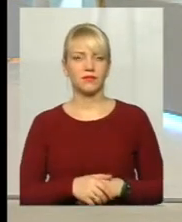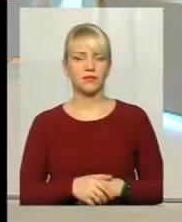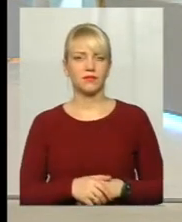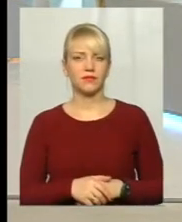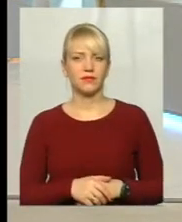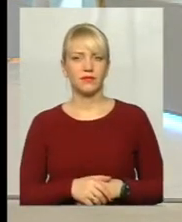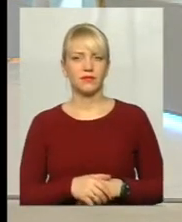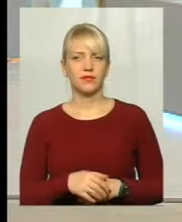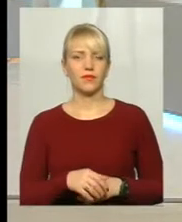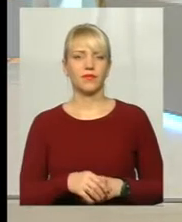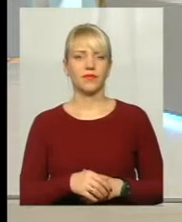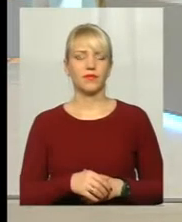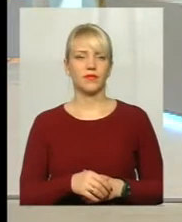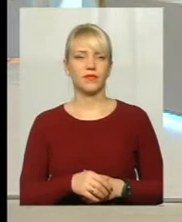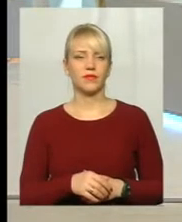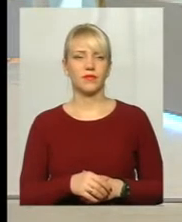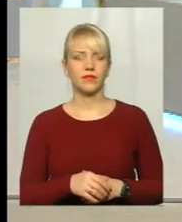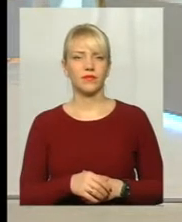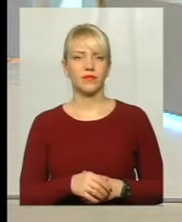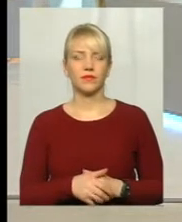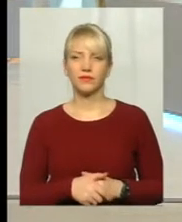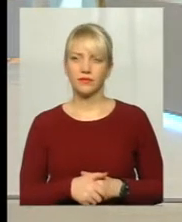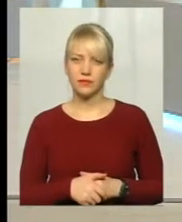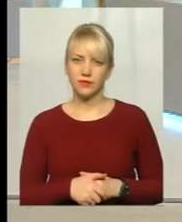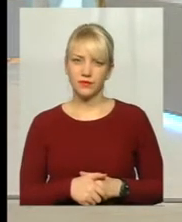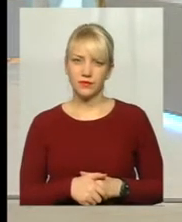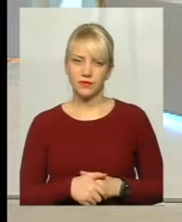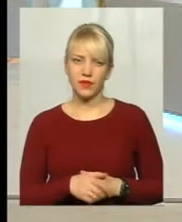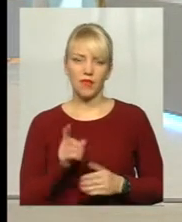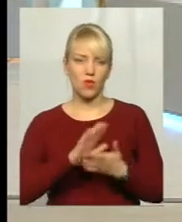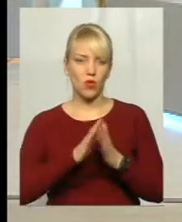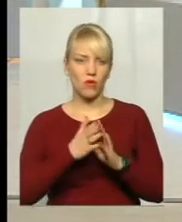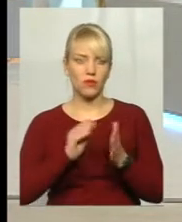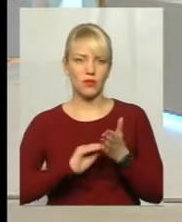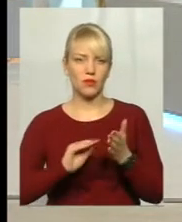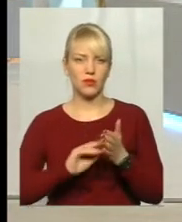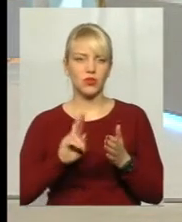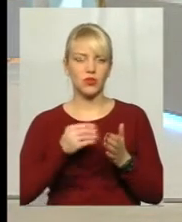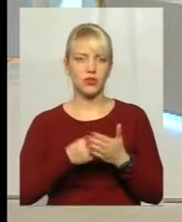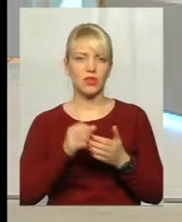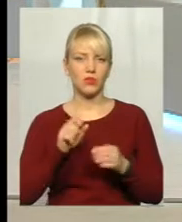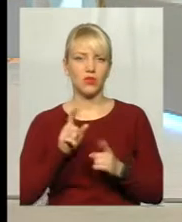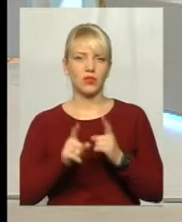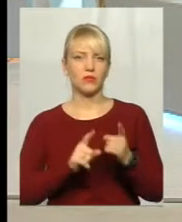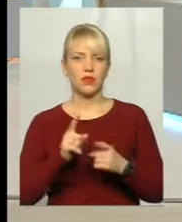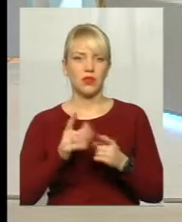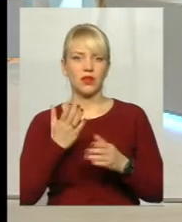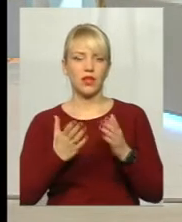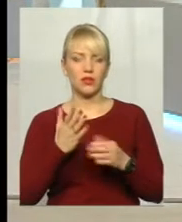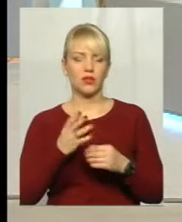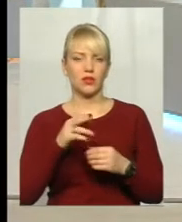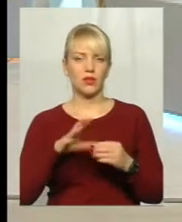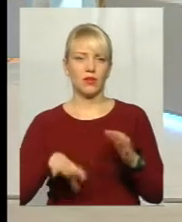вартості товару, а на договорі купів і товару написано, що може ціна змінюватися, якщо б недоплата не становила